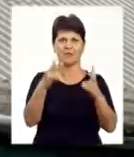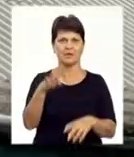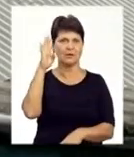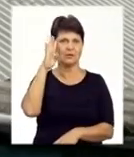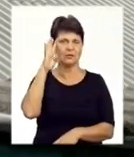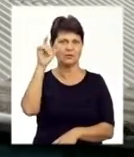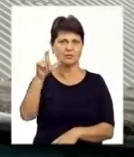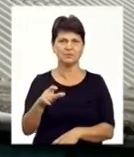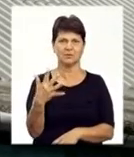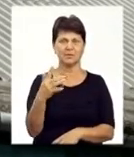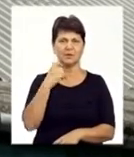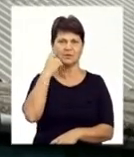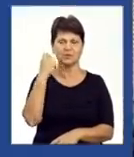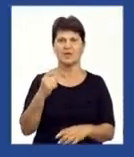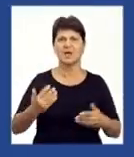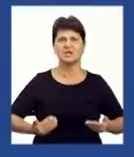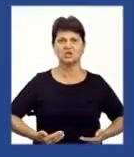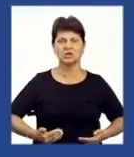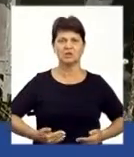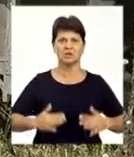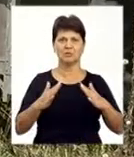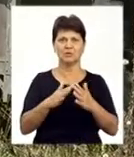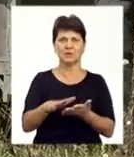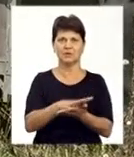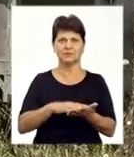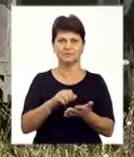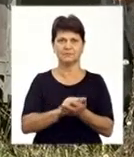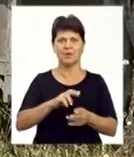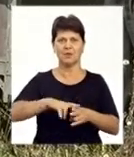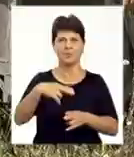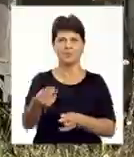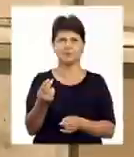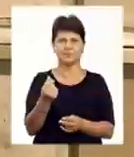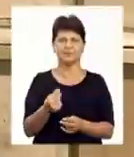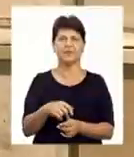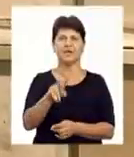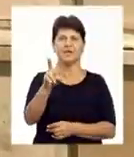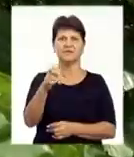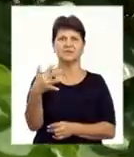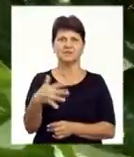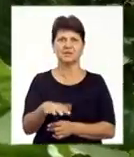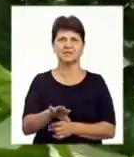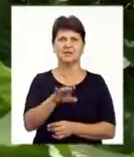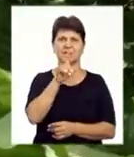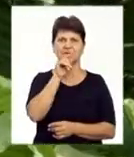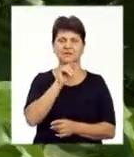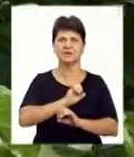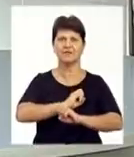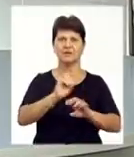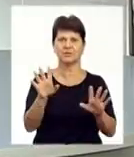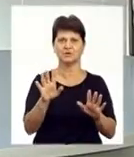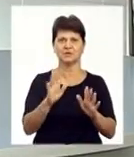які ремонтували будинки, власним коштом виплачують компенсацію. 250 фазанів випустили в Мисливській угідді Вінницького району.